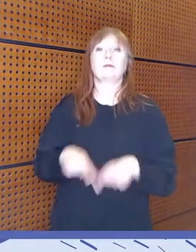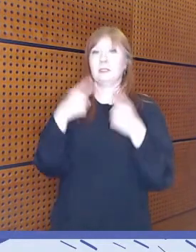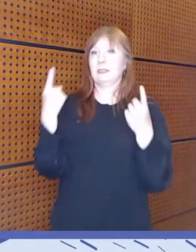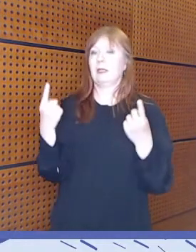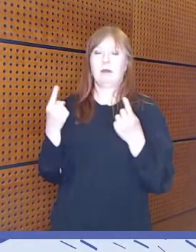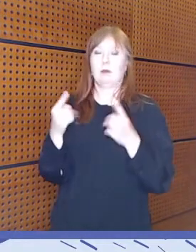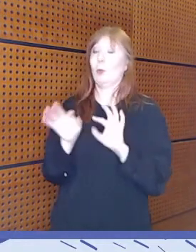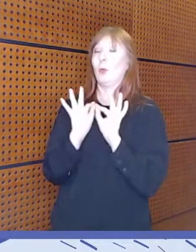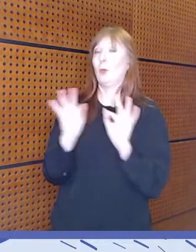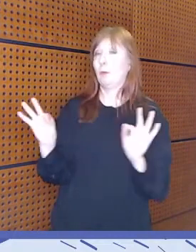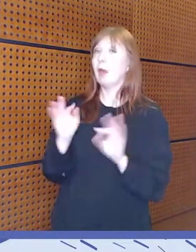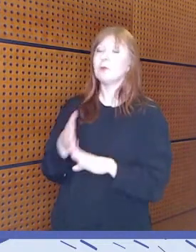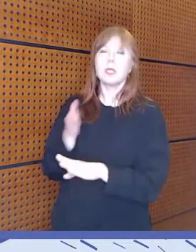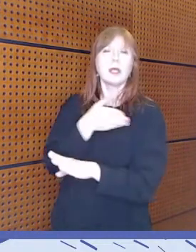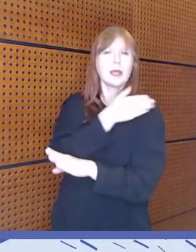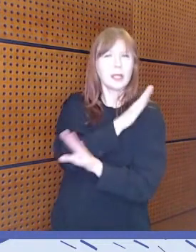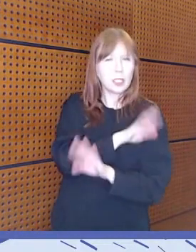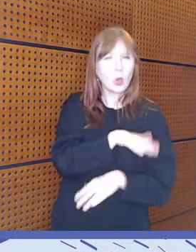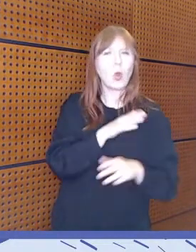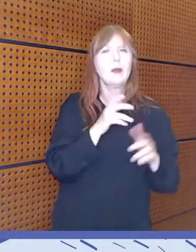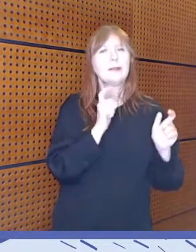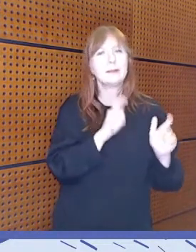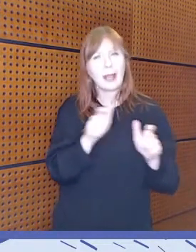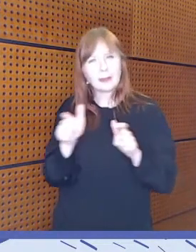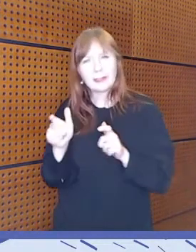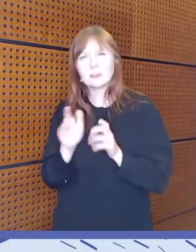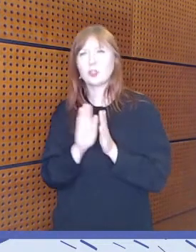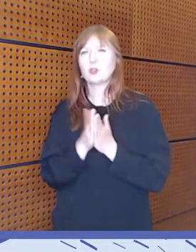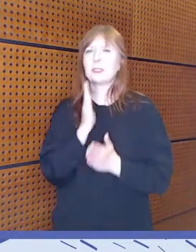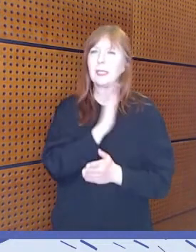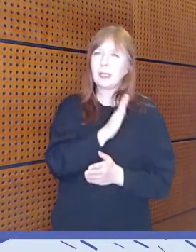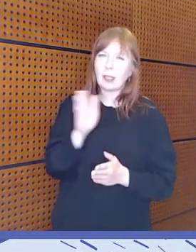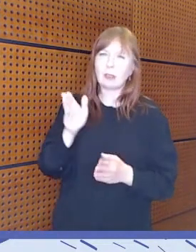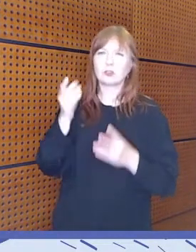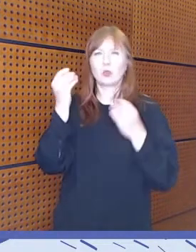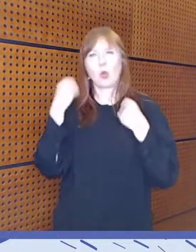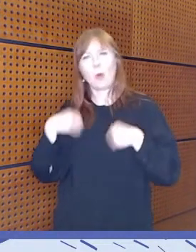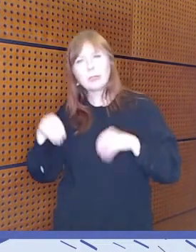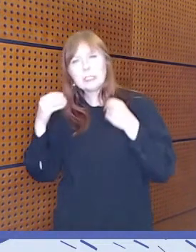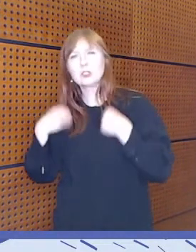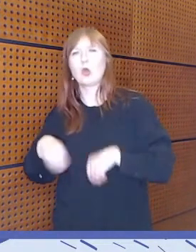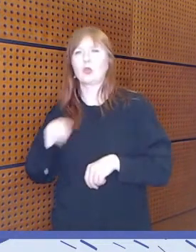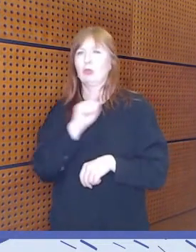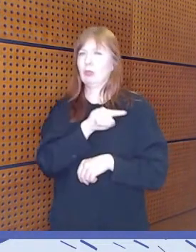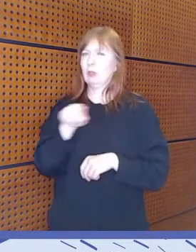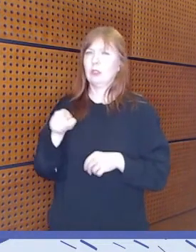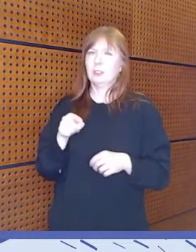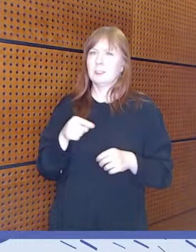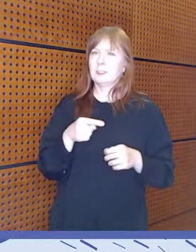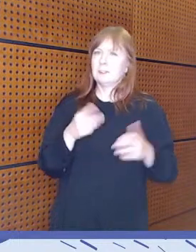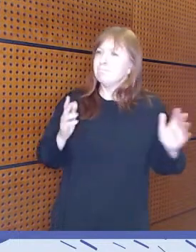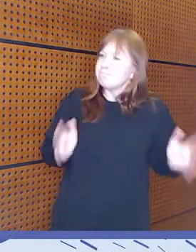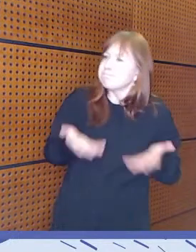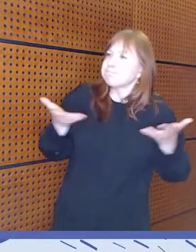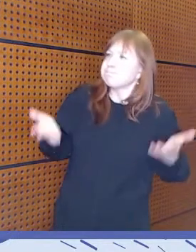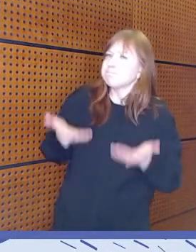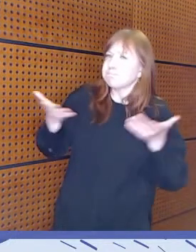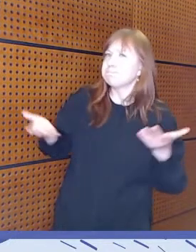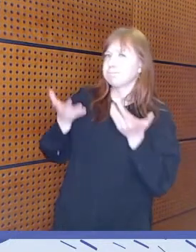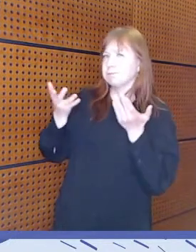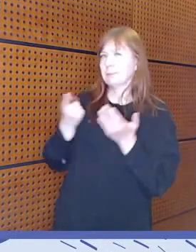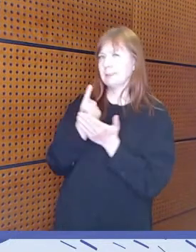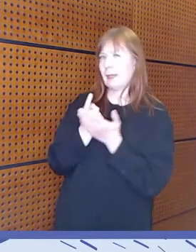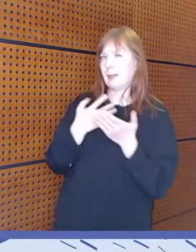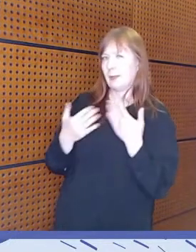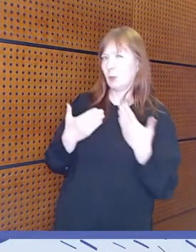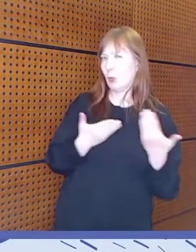on kyllä tehty järjestöjen, kirjastojen, opistojen ja vaikka minkä muunkin tahon osalta hirveän tärkeää työtä. Ja